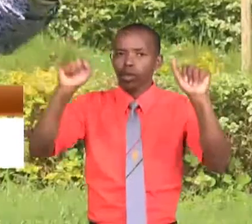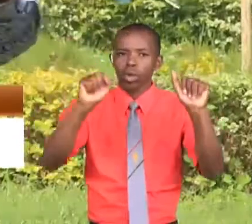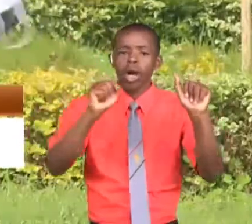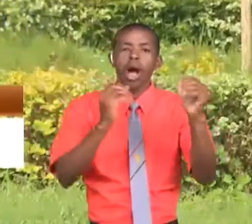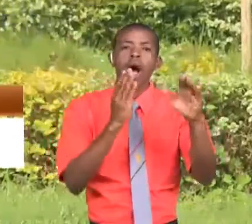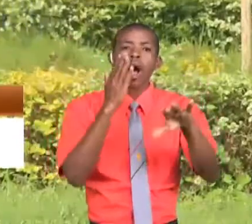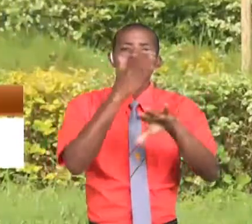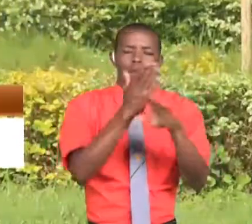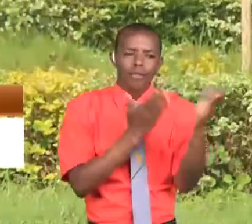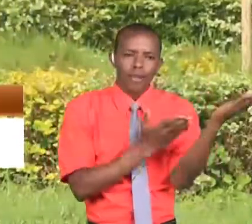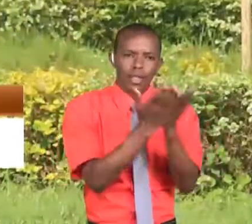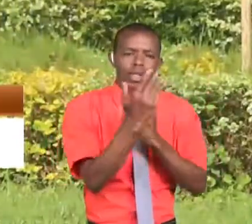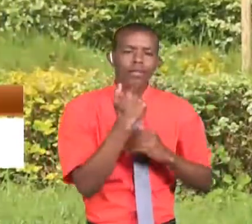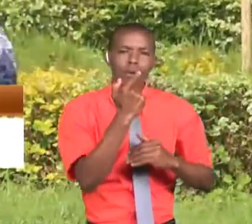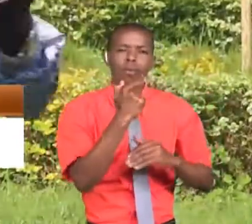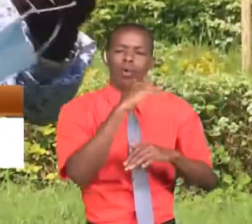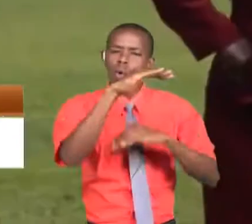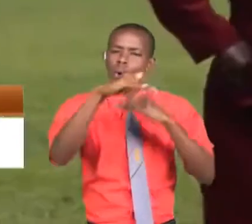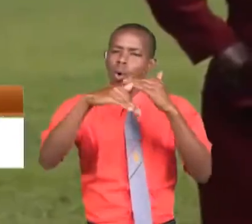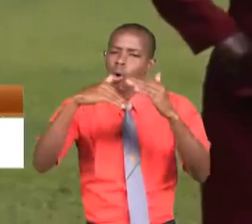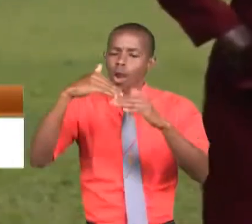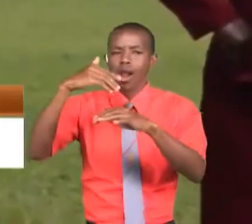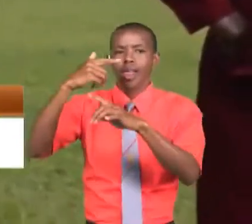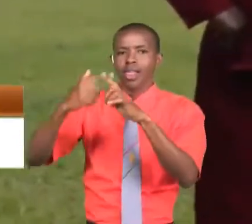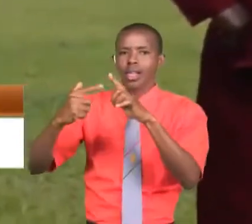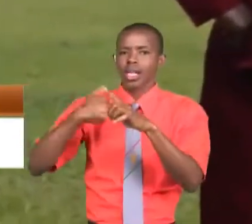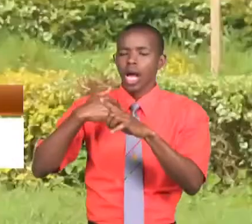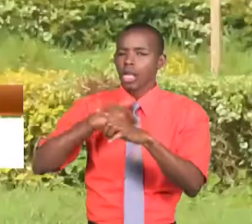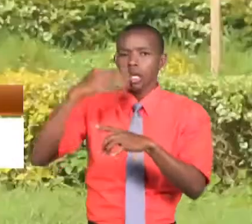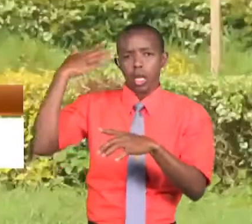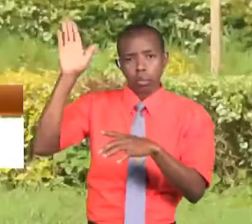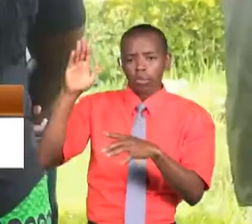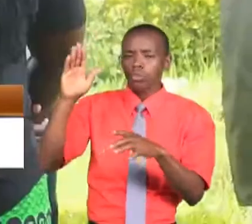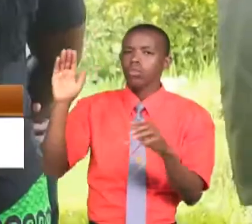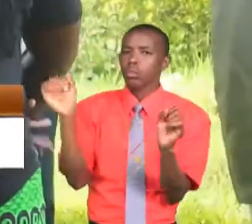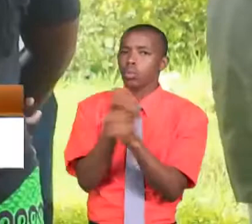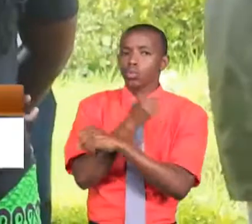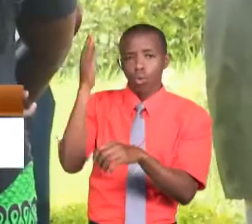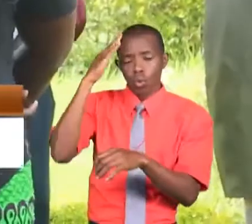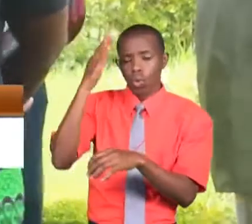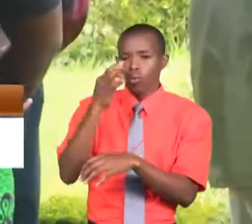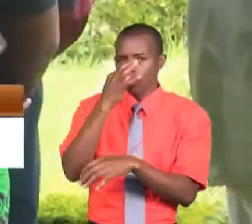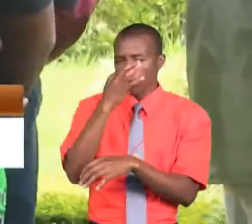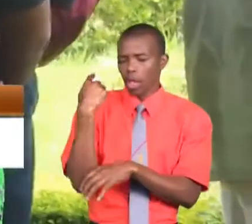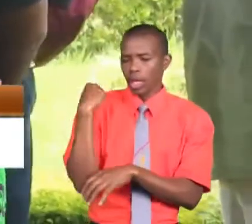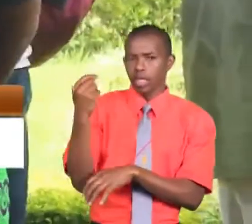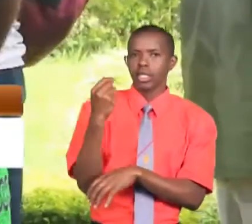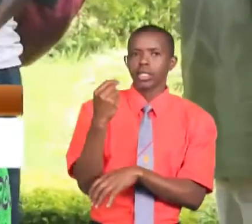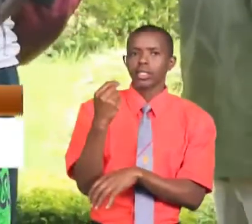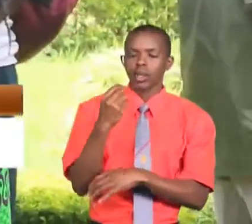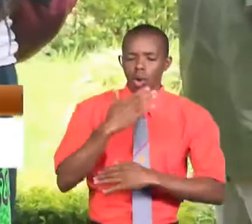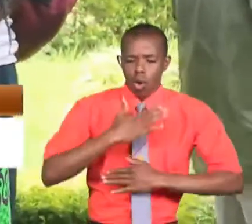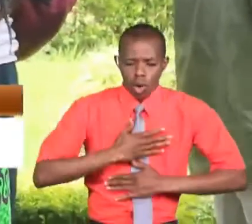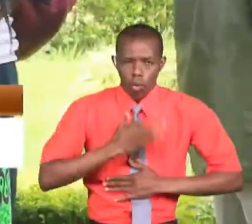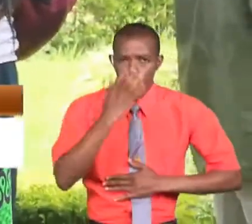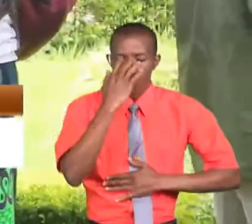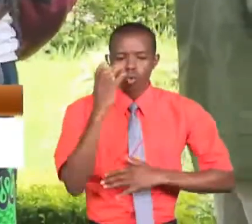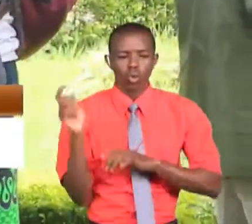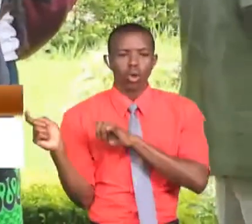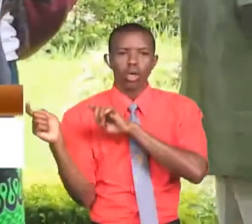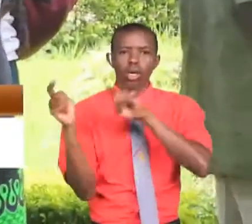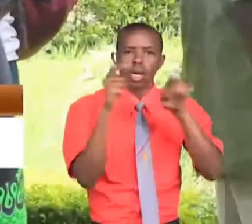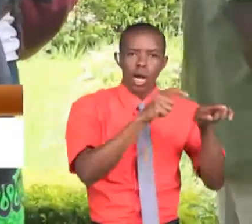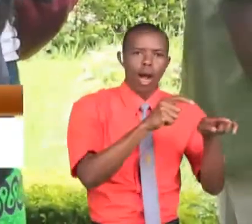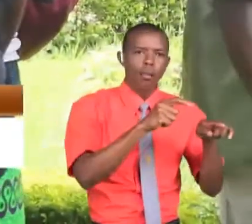Kwa iyo miaka iyo yote Hatukuwa tumejiuwa kibaki ya angefanya kazi mzuri Juzi mwechimua ruta alikuja hapa Akafanyia